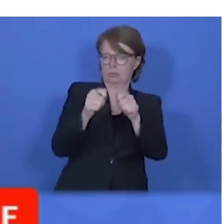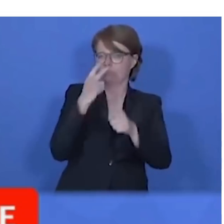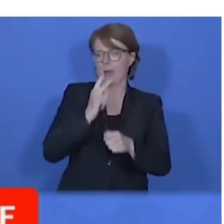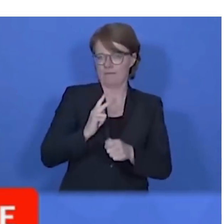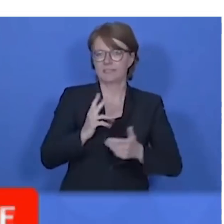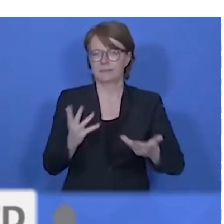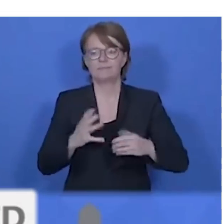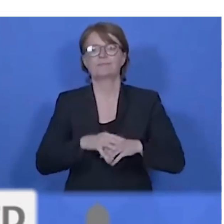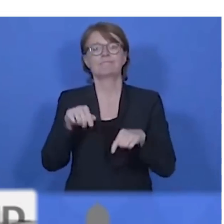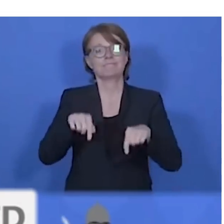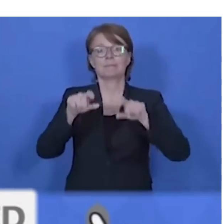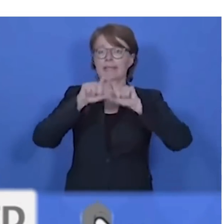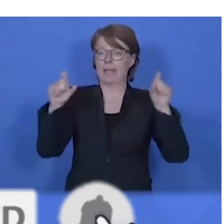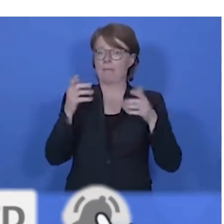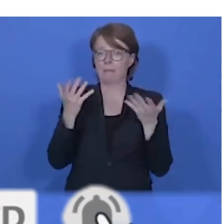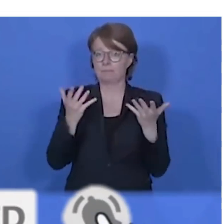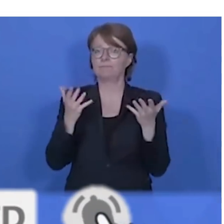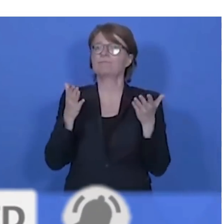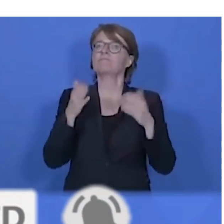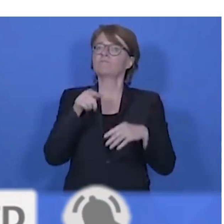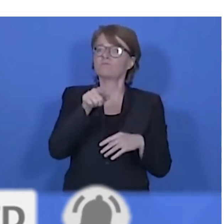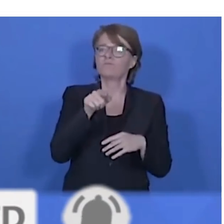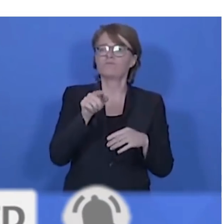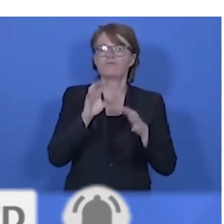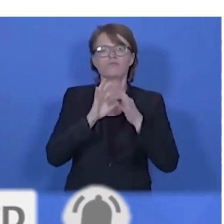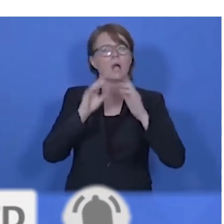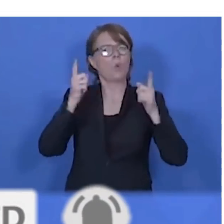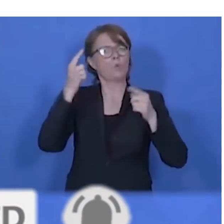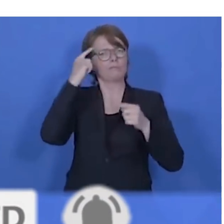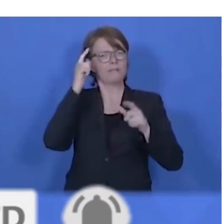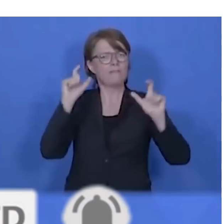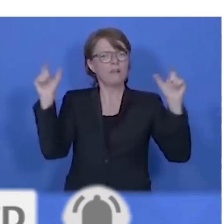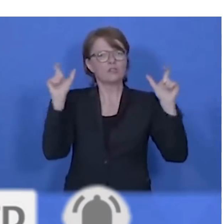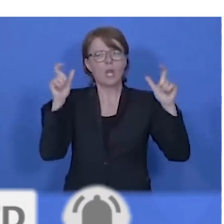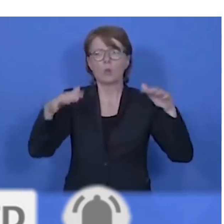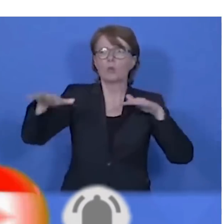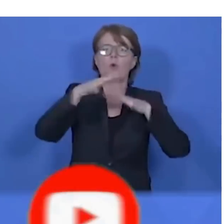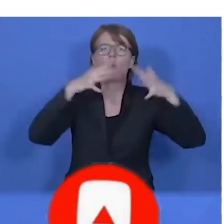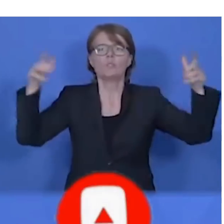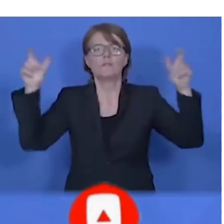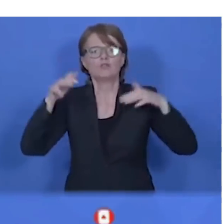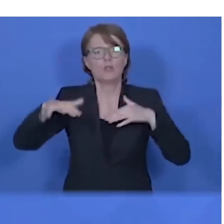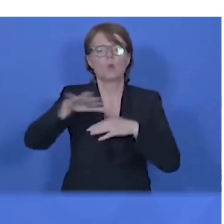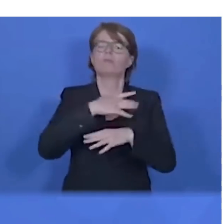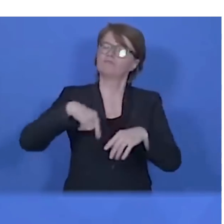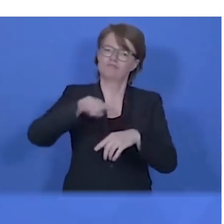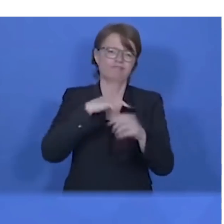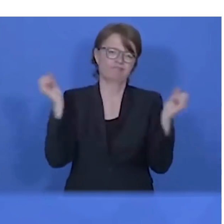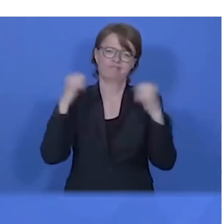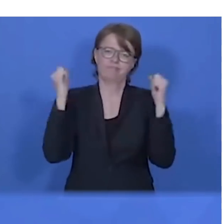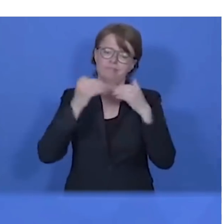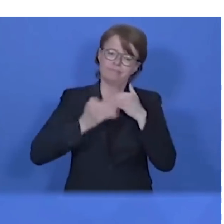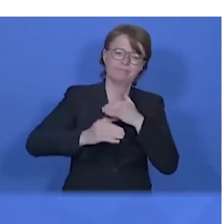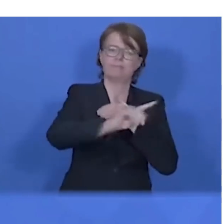موسیقی standen im Zentrum noch einmal das Bekenntnis, dass wir Großveranstaltungen bis zum 31. August nicht werden